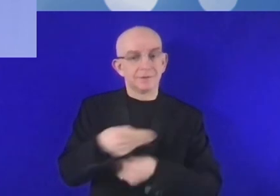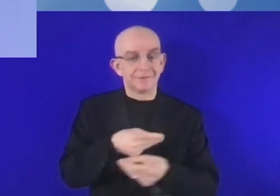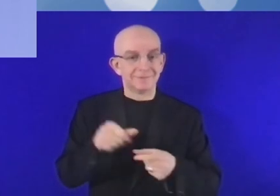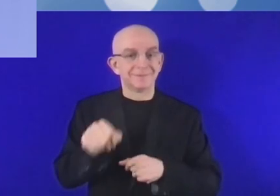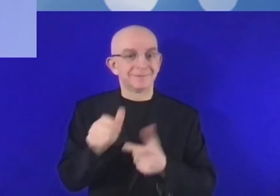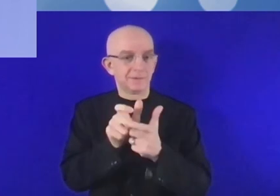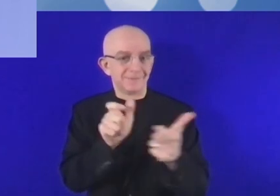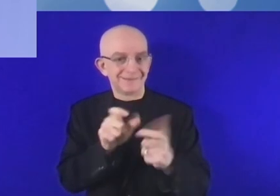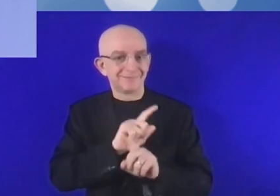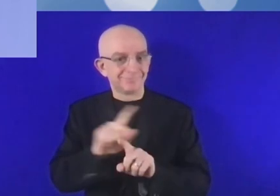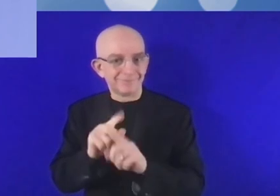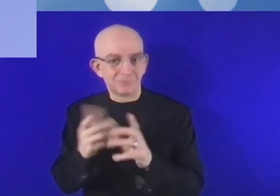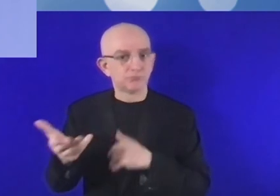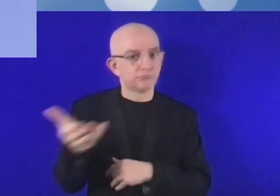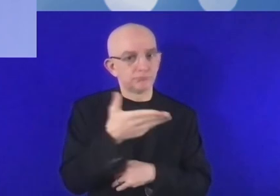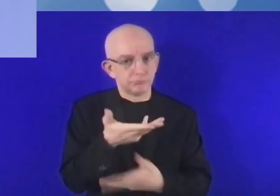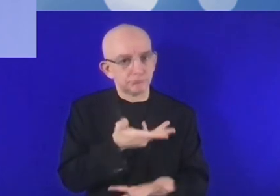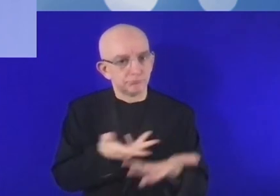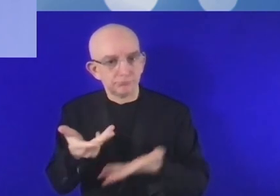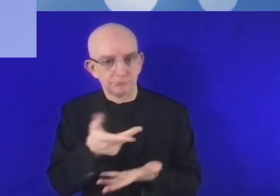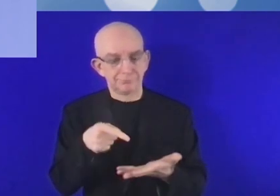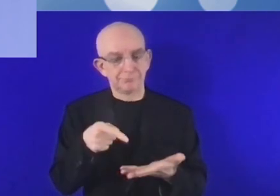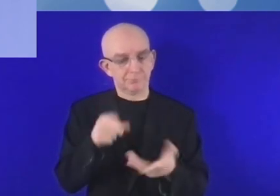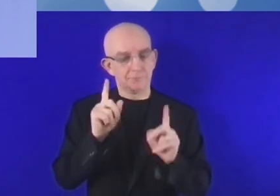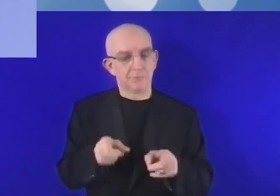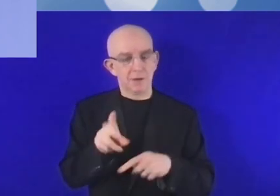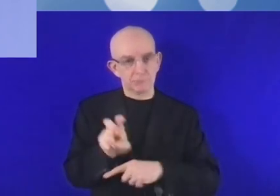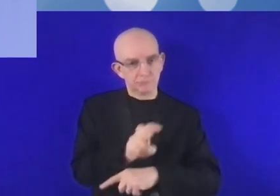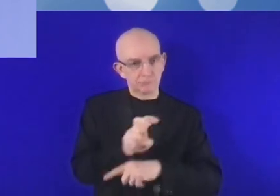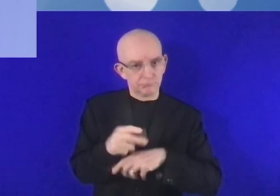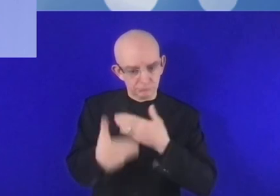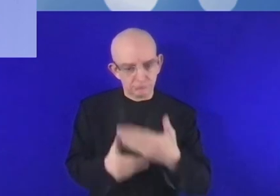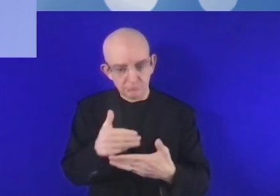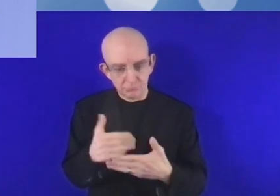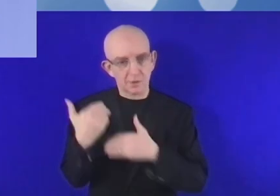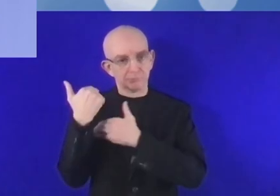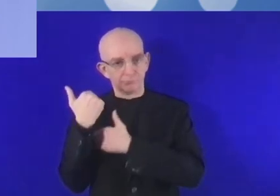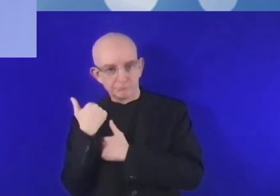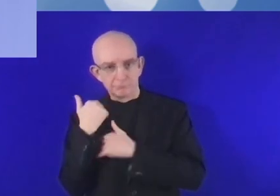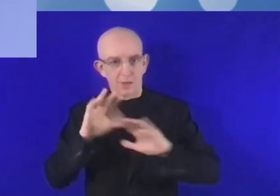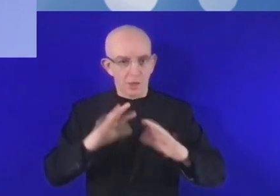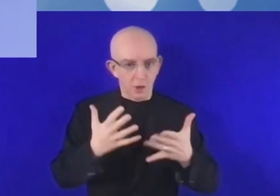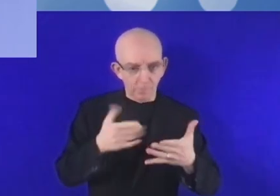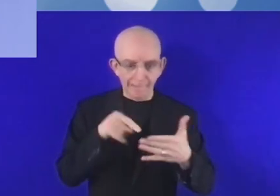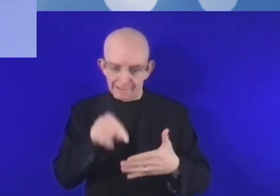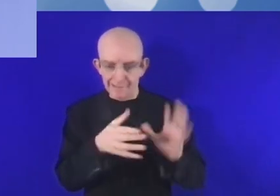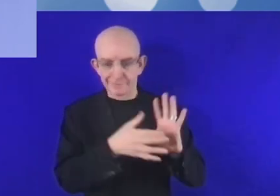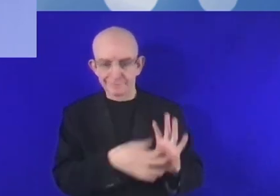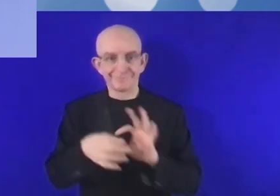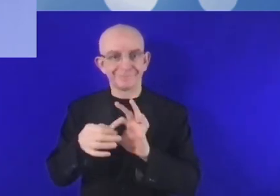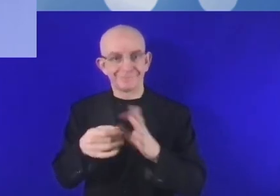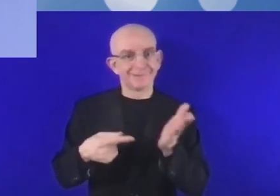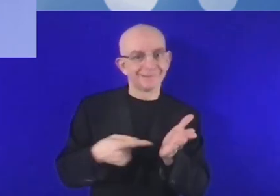outils juridiques qui viendront accompagner les investissements dans les